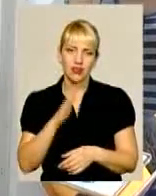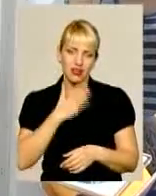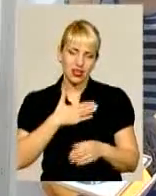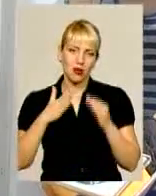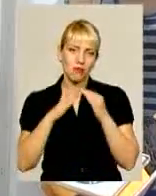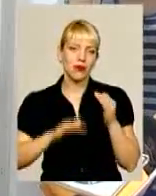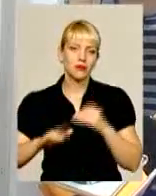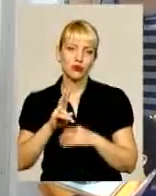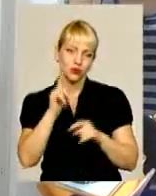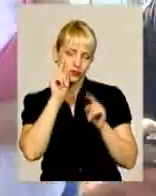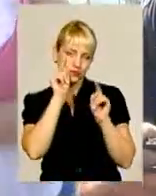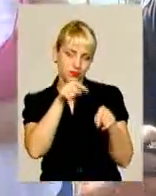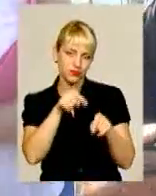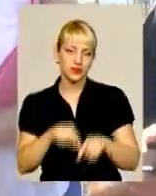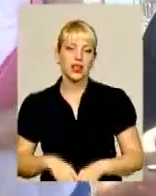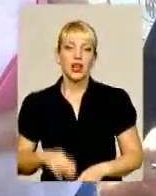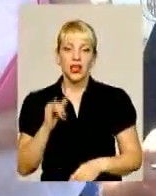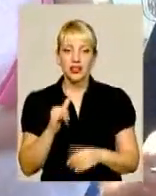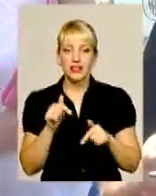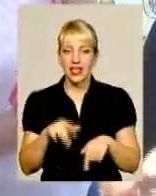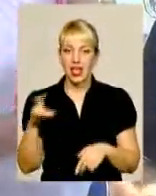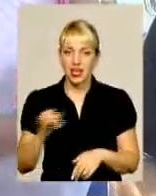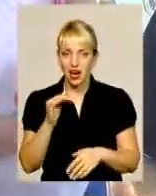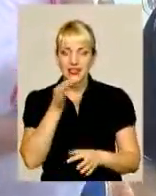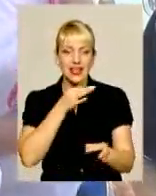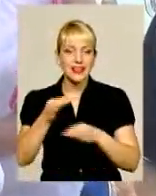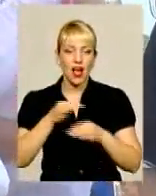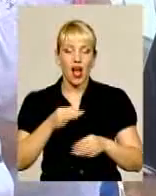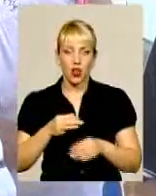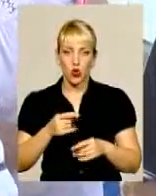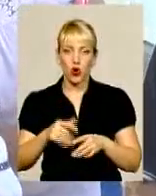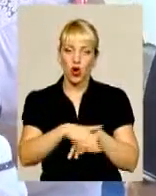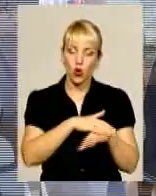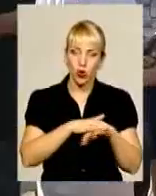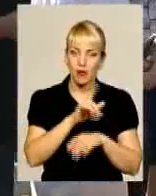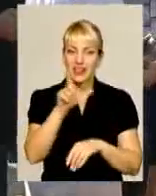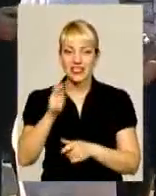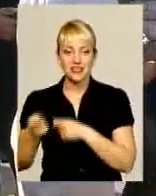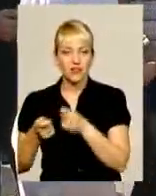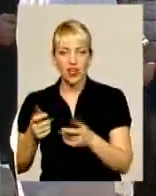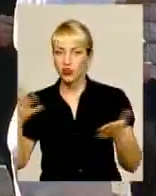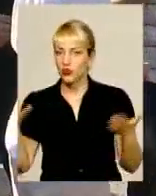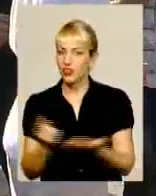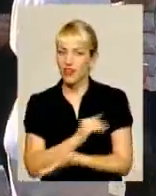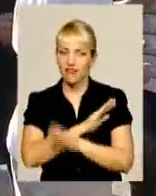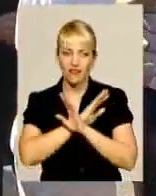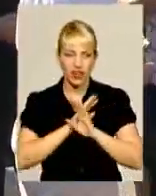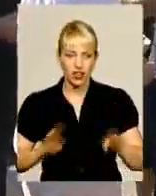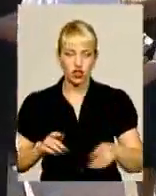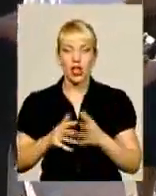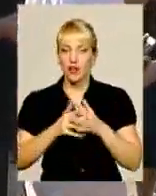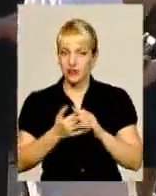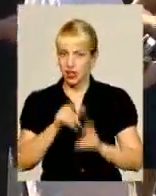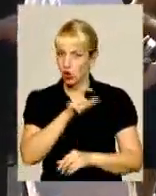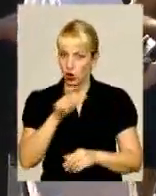приміщення вже просто накинув хтось оком. Отож, і цього разу діалогу громади з владою вже вкотре не вийшло. Але у селі настроєні рішуче та